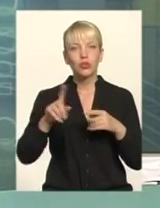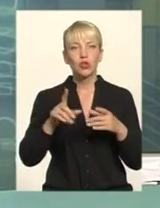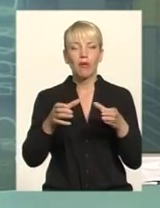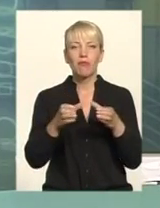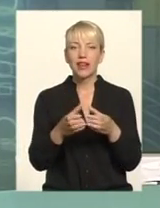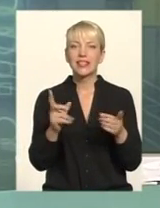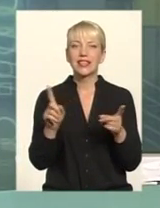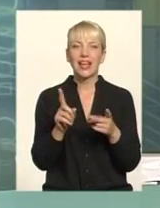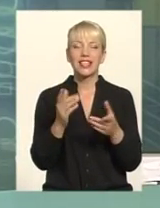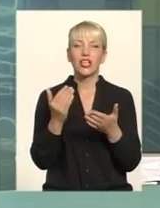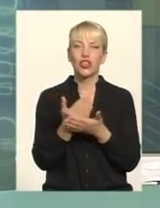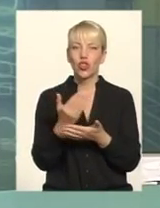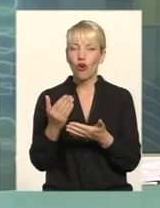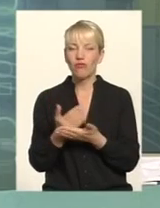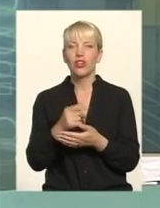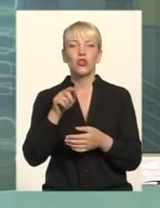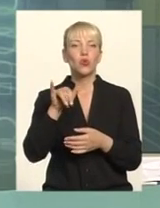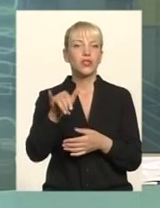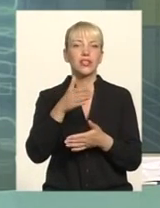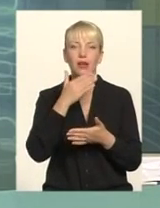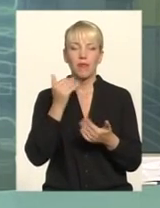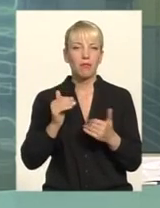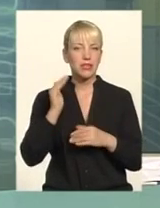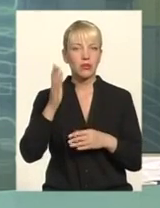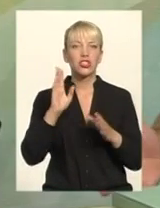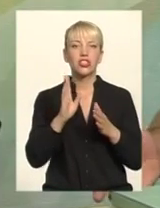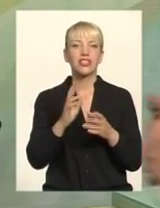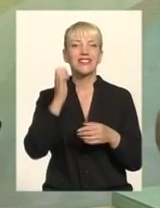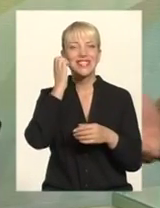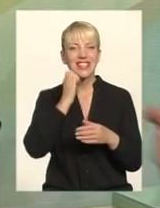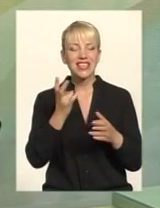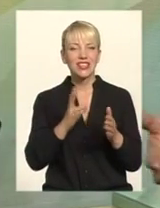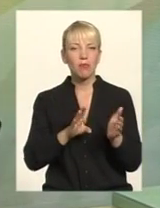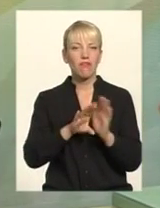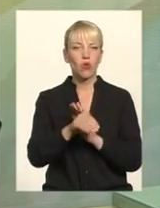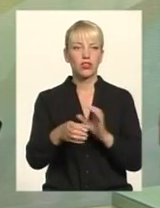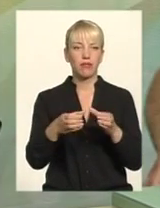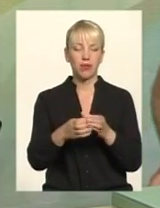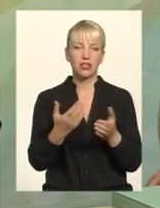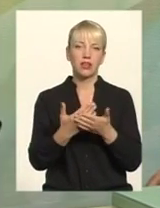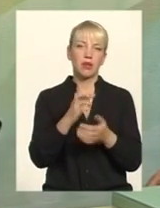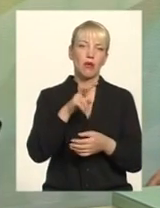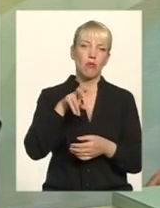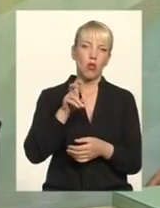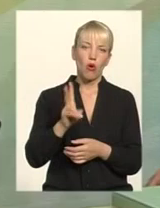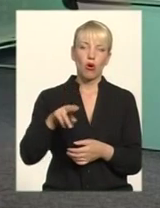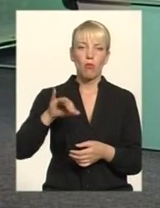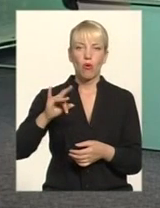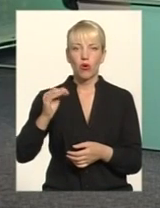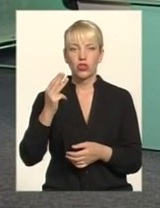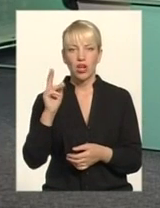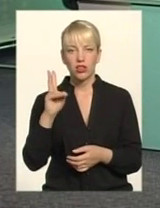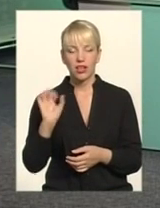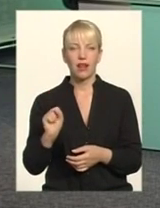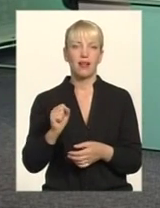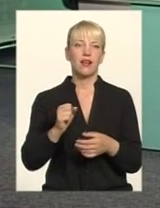треба йти тільки в партії старого зразка, в Батьківщину, в Блок Петра Порошенка Тобто це формується Або створювати партію і потім вливатися